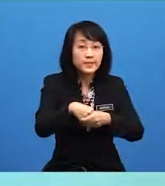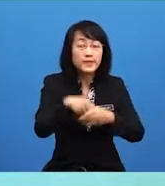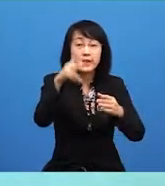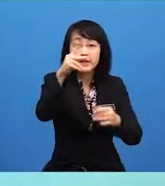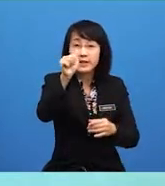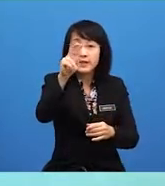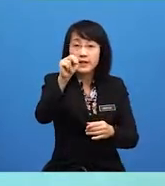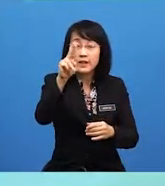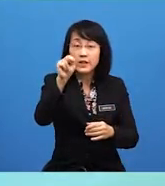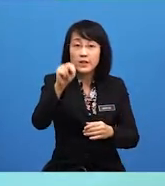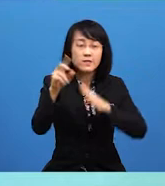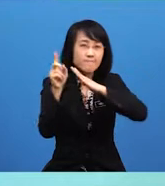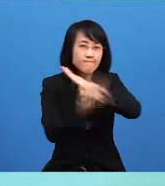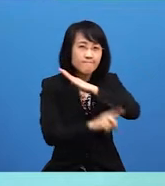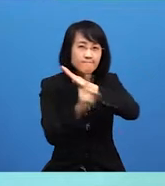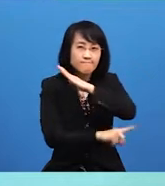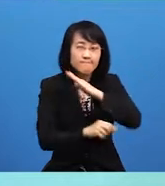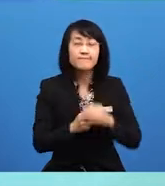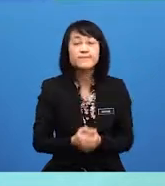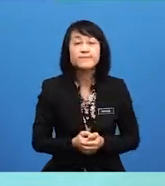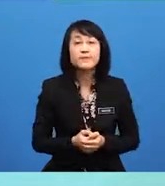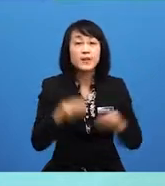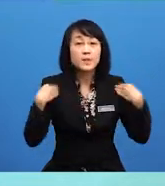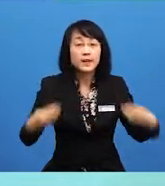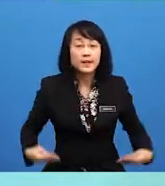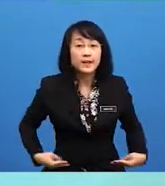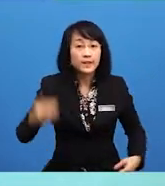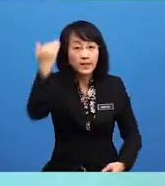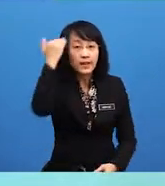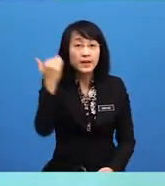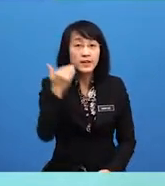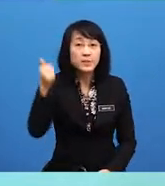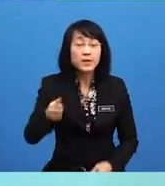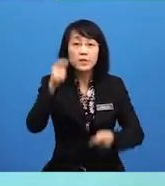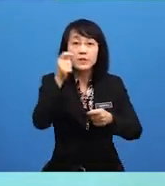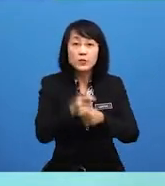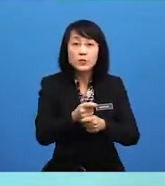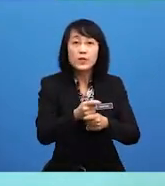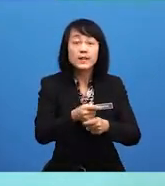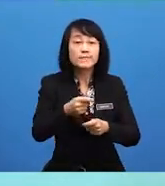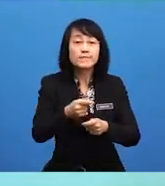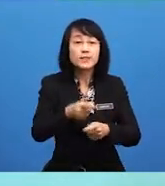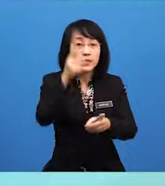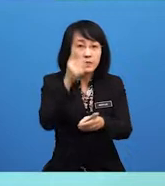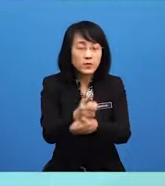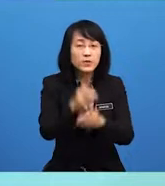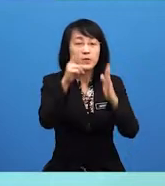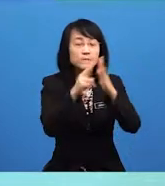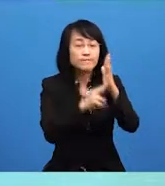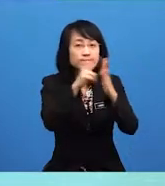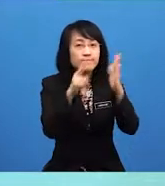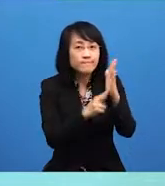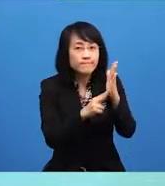menentukan kesaihan undang-undang yang dibuat oleh badan perundangan dan pihak badan